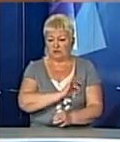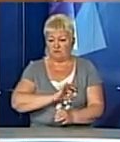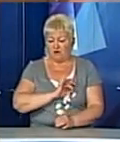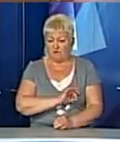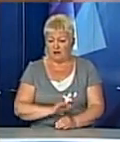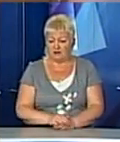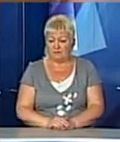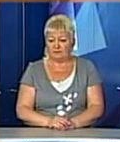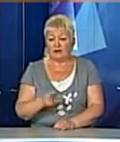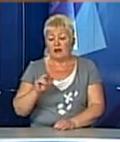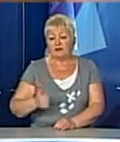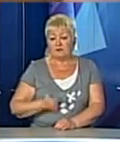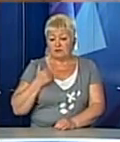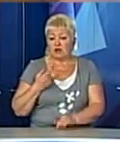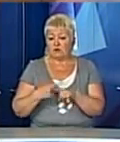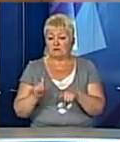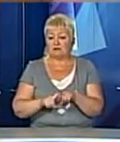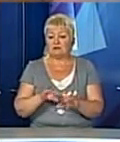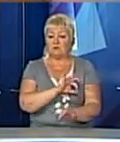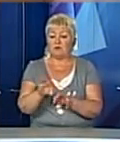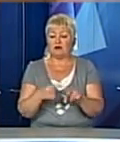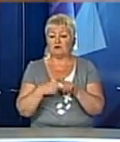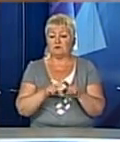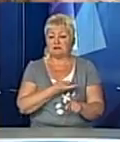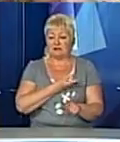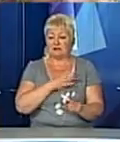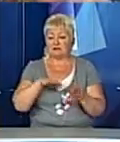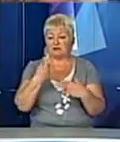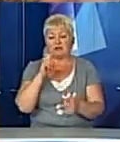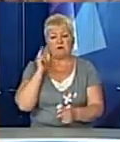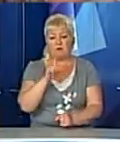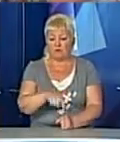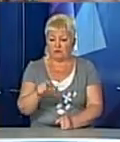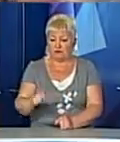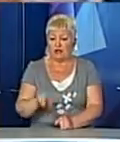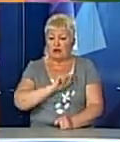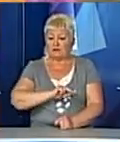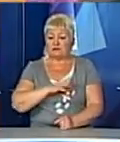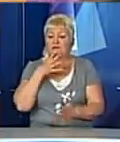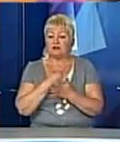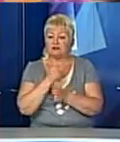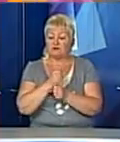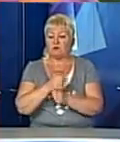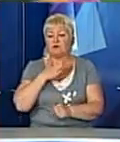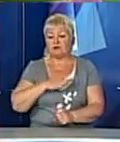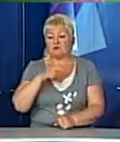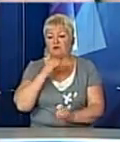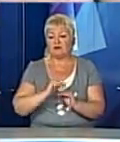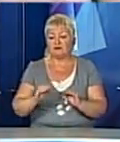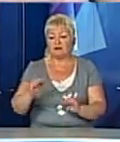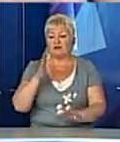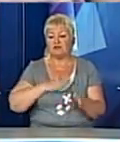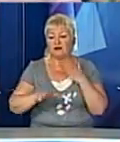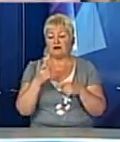Я пишаюся цим проєктом, тому що це ініціатива молодих. Працівники своєю роботою задоволені. Кажуть, дитяча радість –